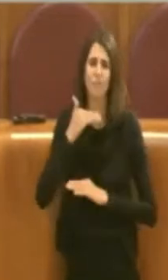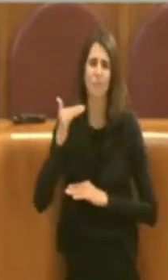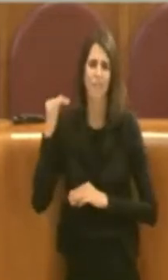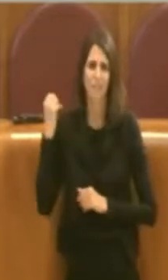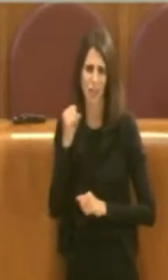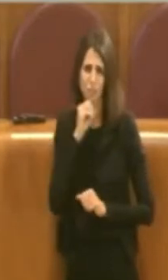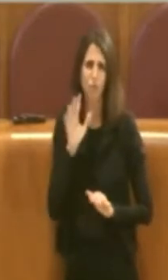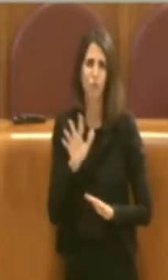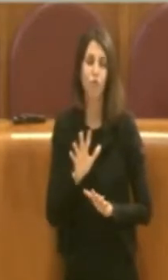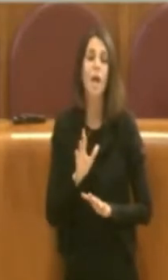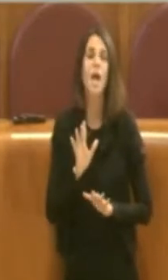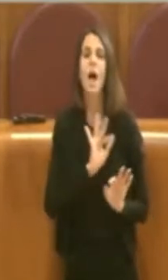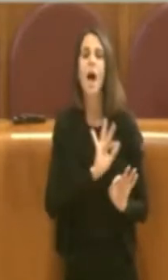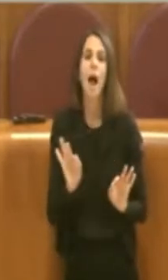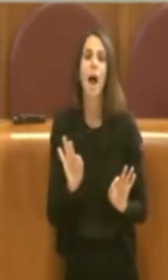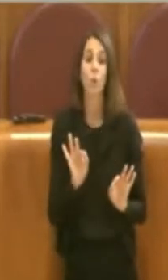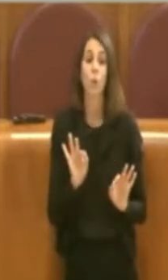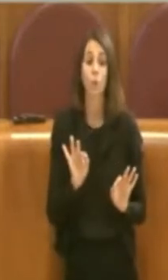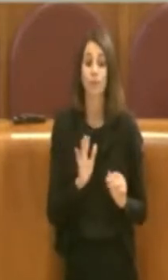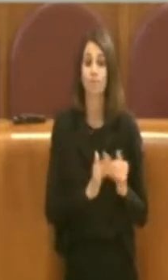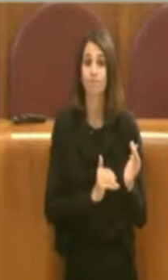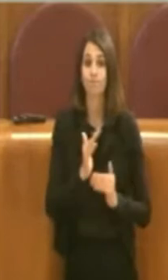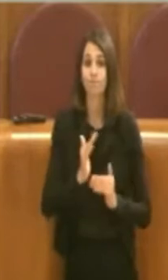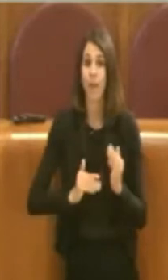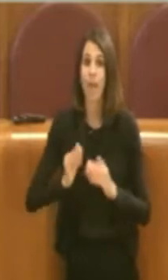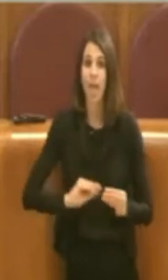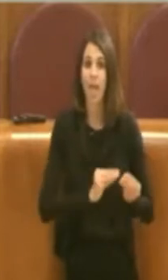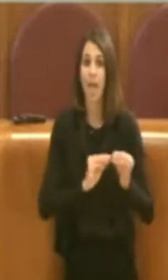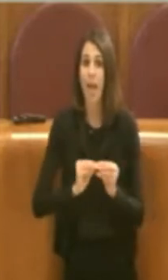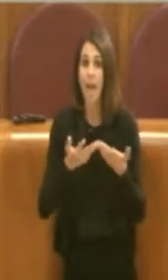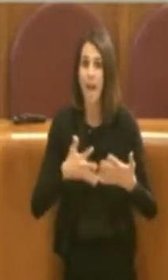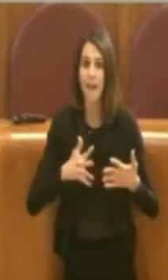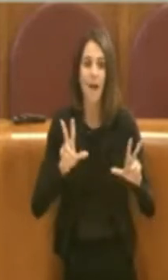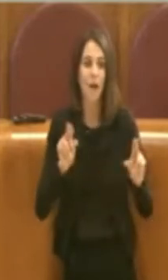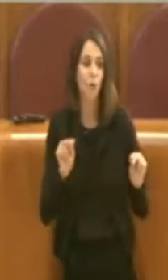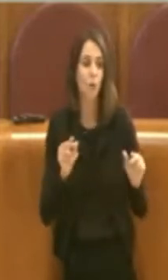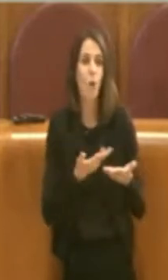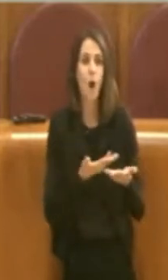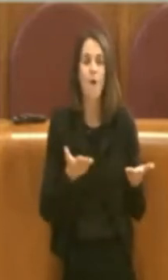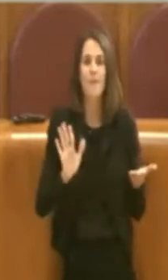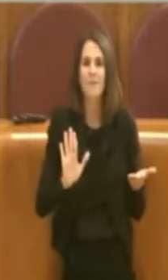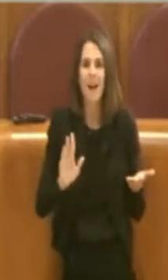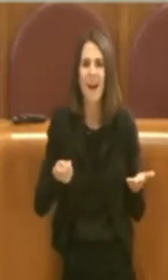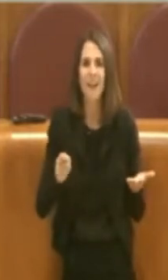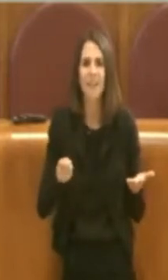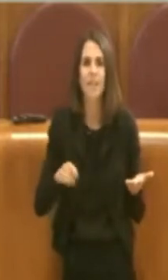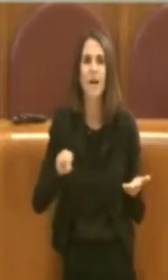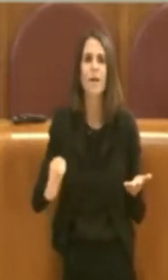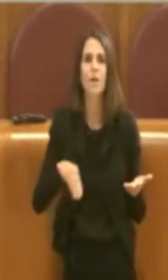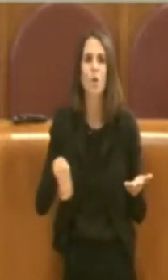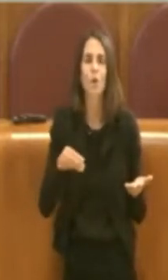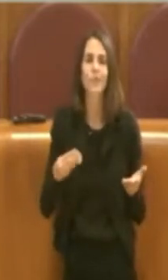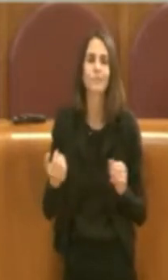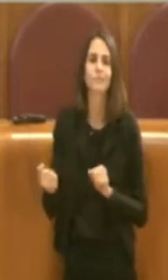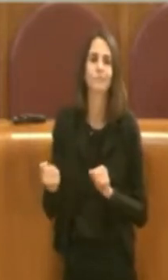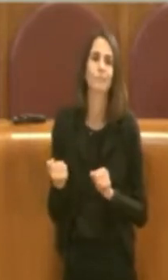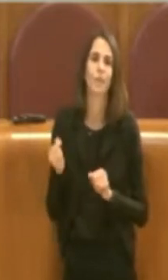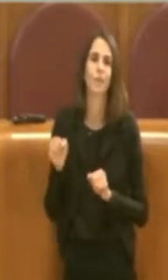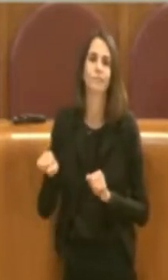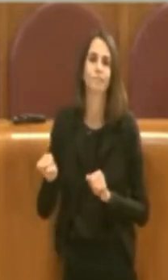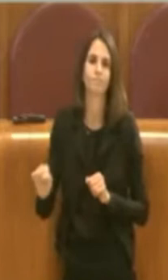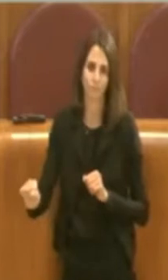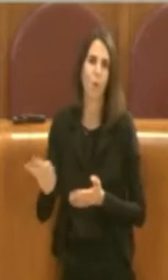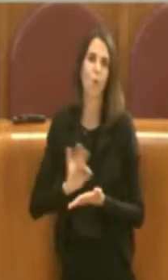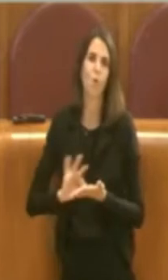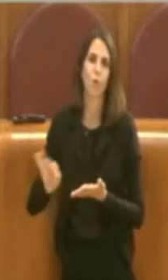ovvero che impianti sono stati realizzati, nuovi di zecca, le chiavi però sono rimaste negli uffici del dipartimento o dei municipi e